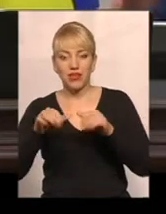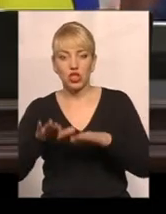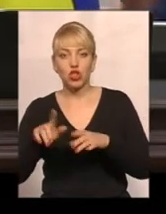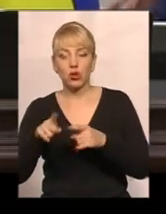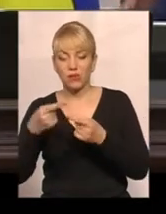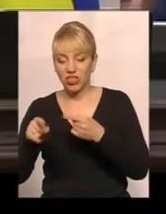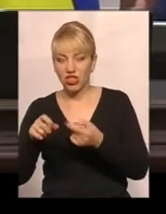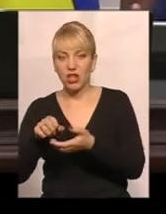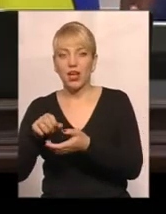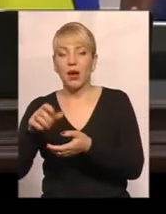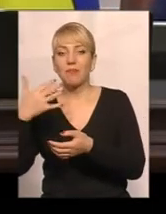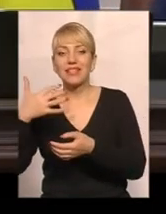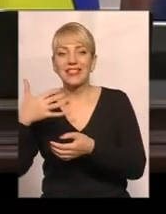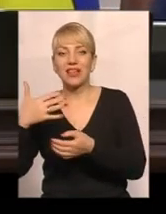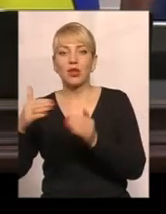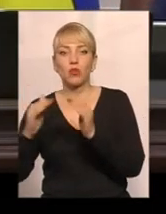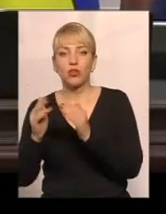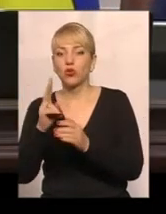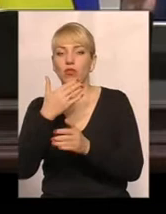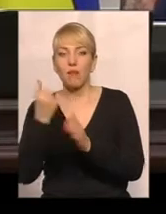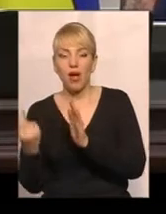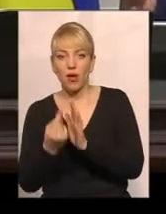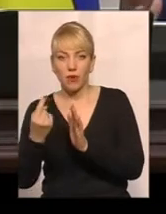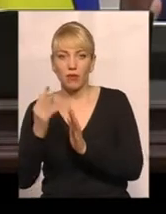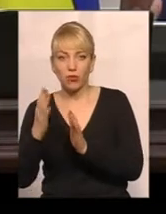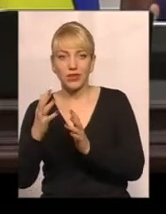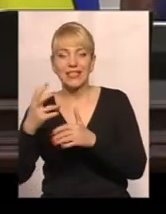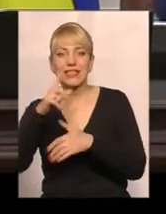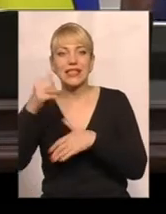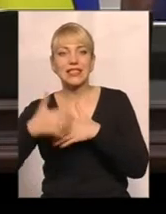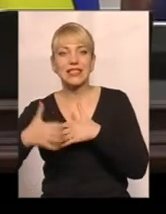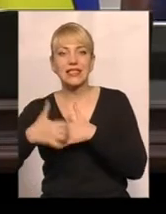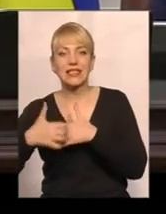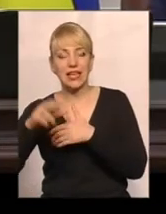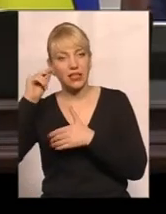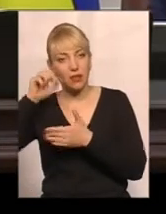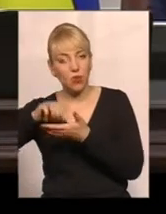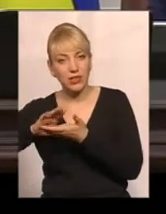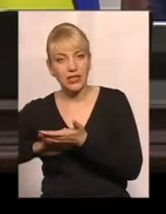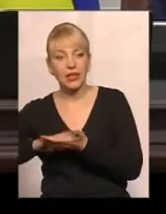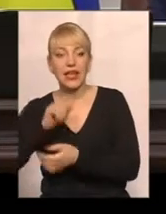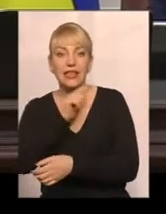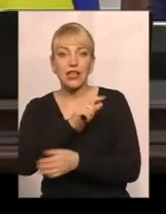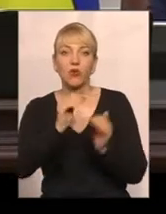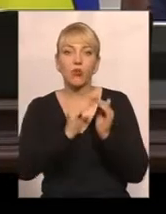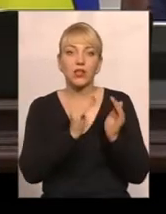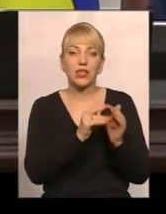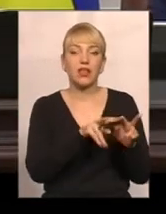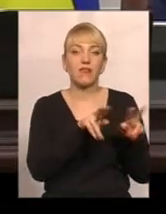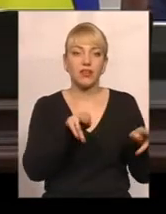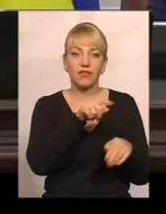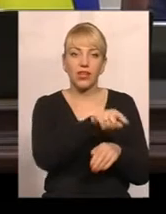будинків, яких немає прибору обліків, буде за середнім показником тих будинків, в яких такі лічильники є.